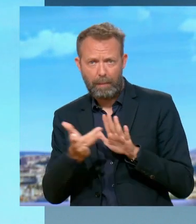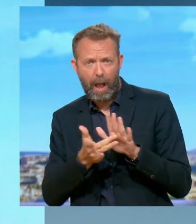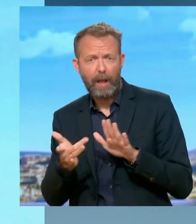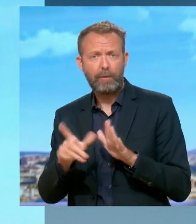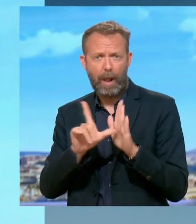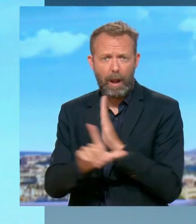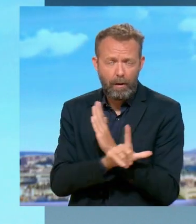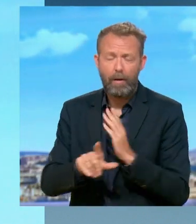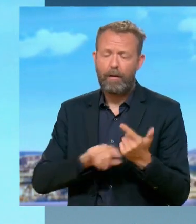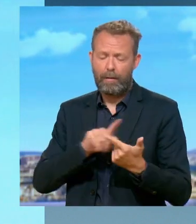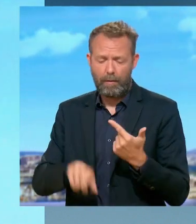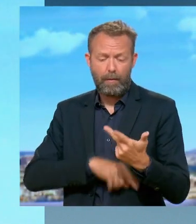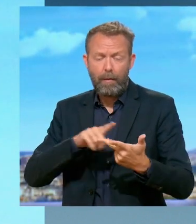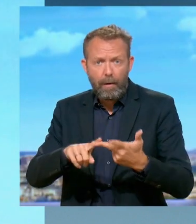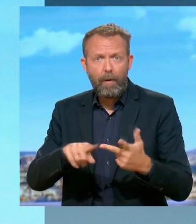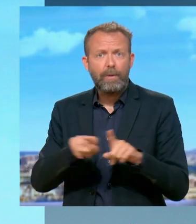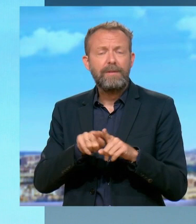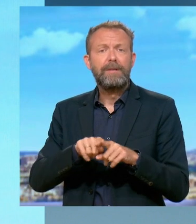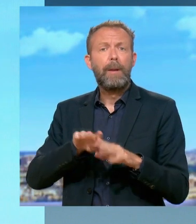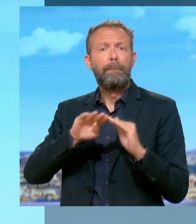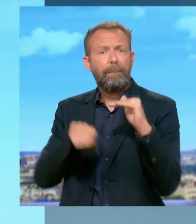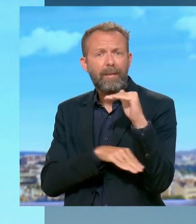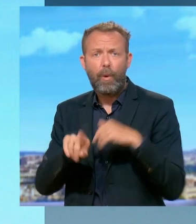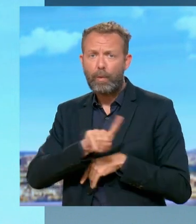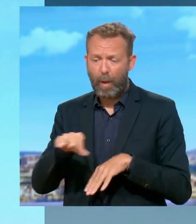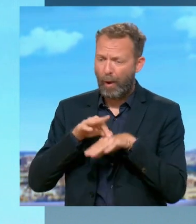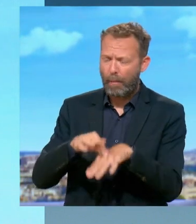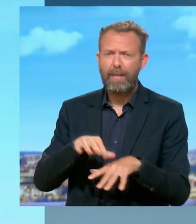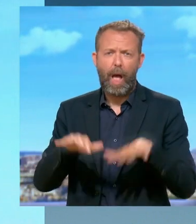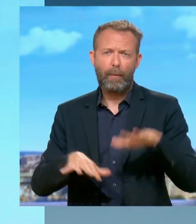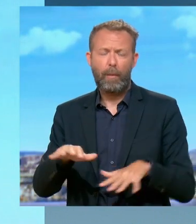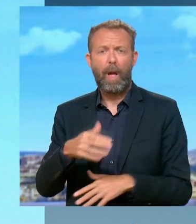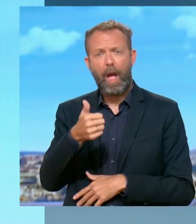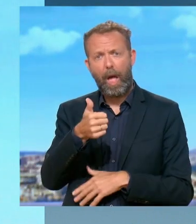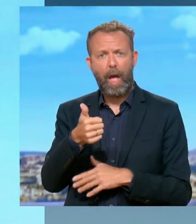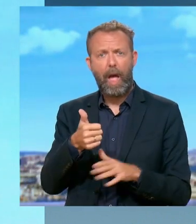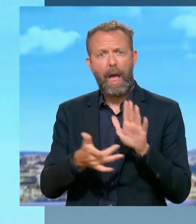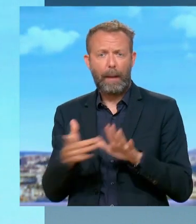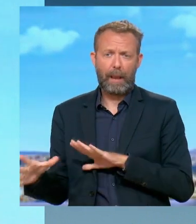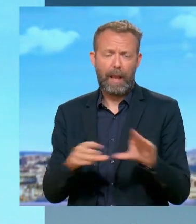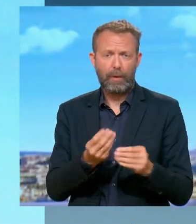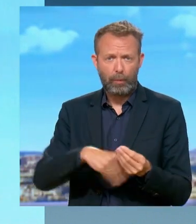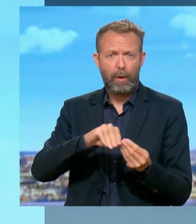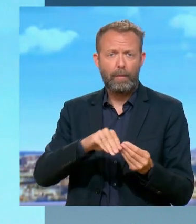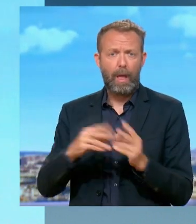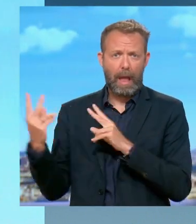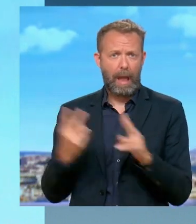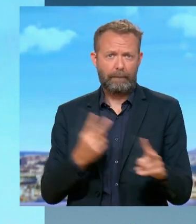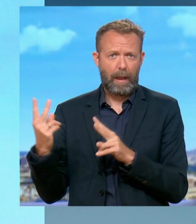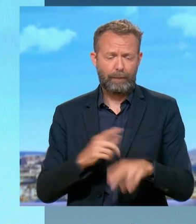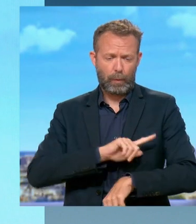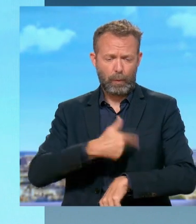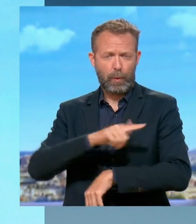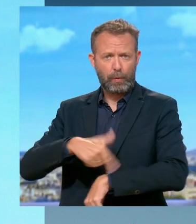illégale, si on compte les mineurs non accompagnés, c'est à peu près un immigré supplémentaire qui arrive toutes les deux heures dans notre pays.